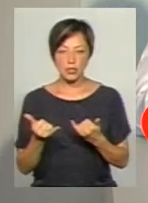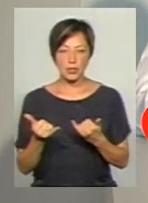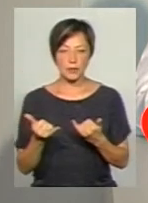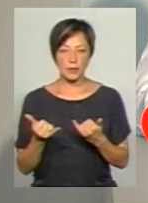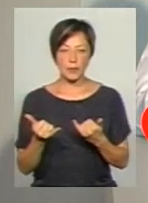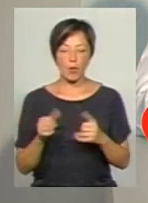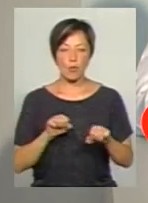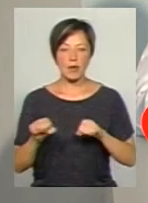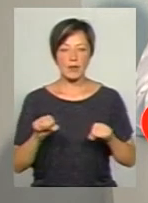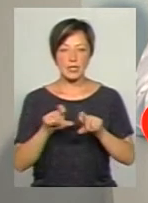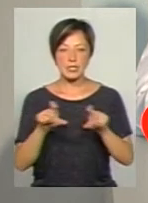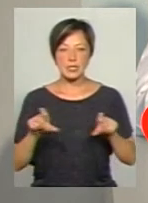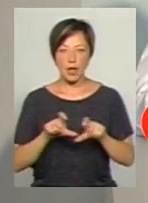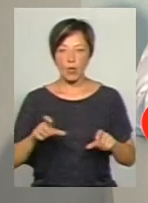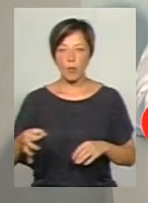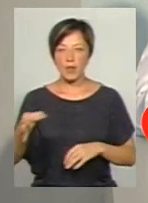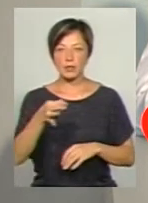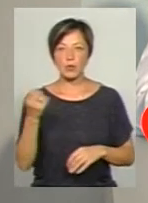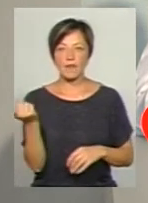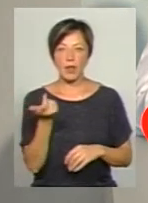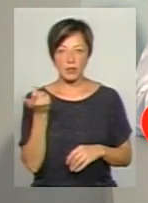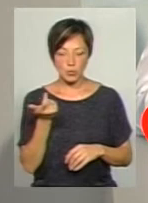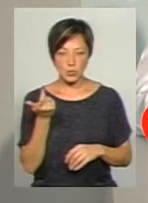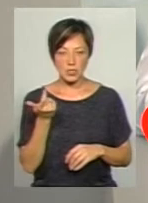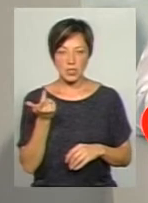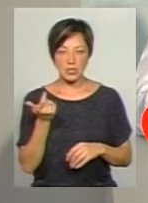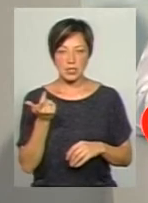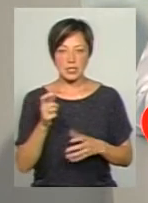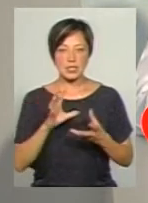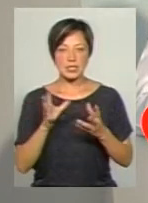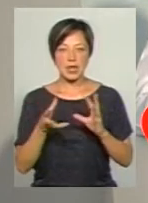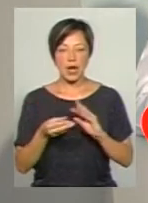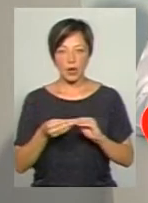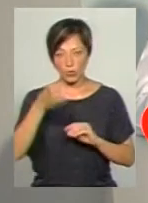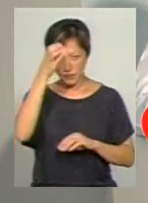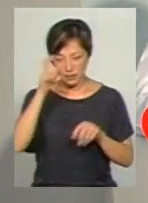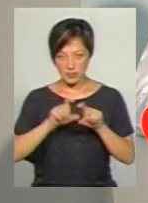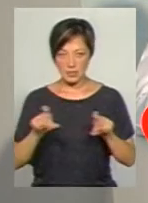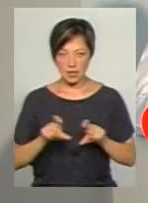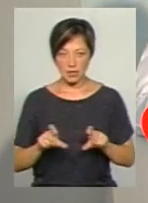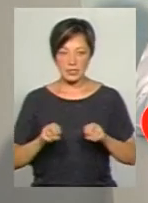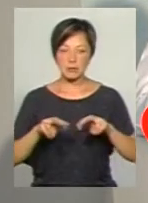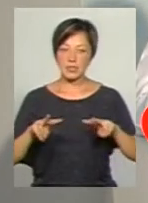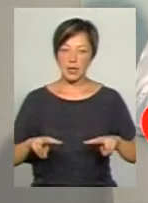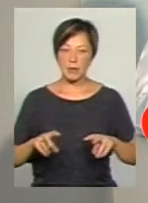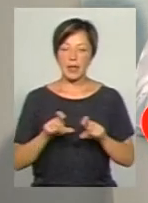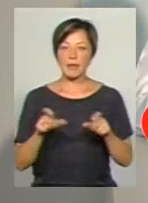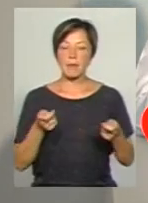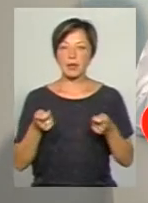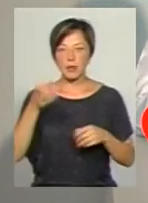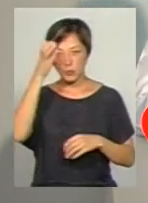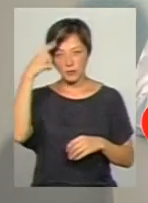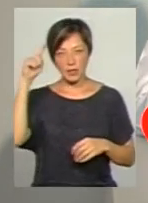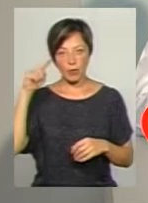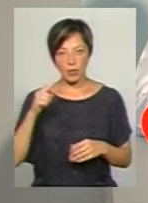закладами обласної і комунальної власності загальноосвітніми закладами, закладами спеціальними. Департамент освіти і